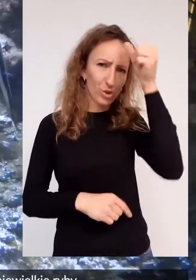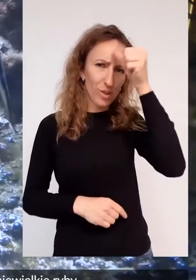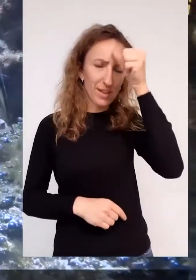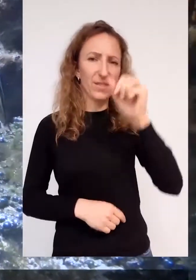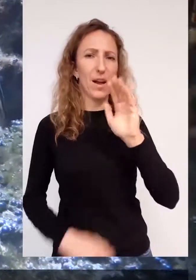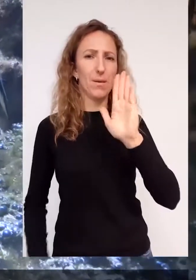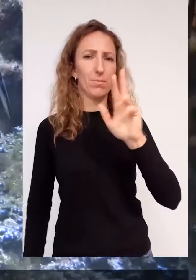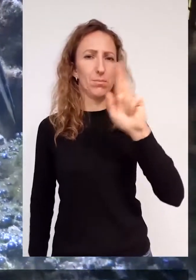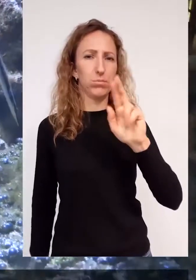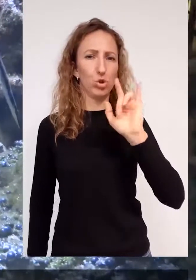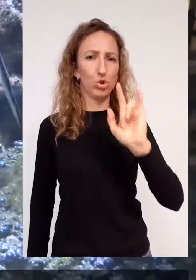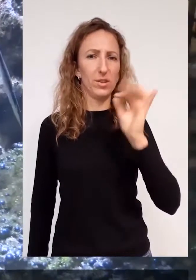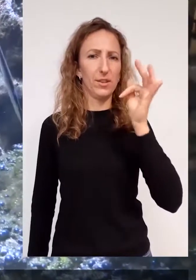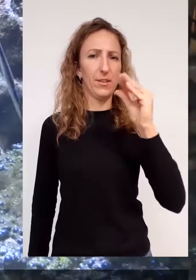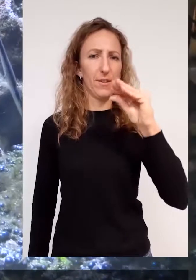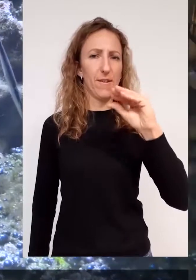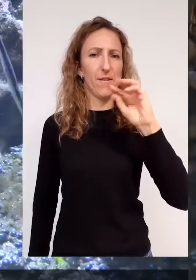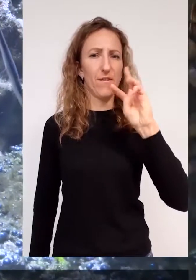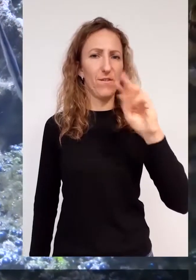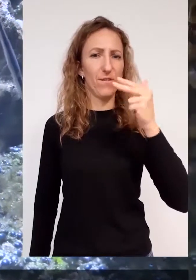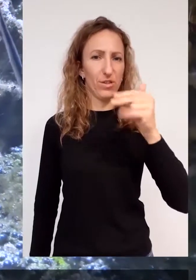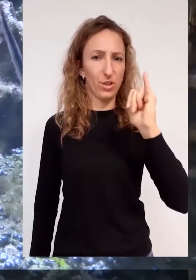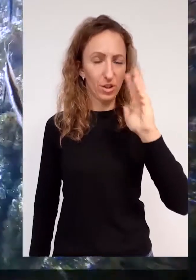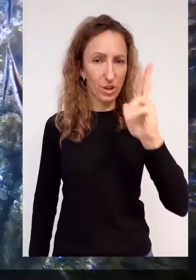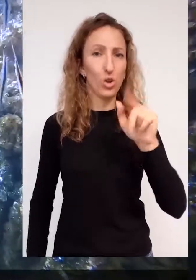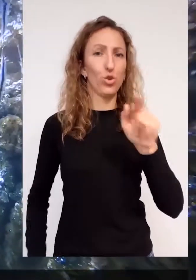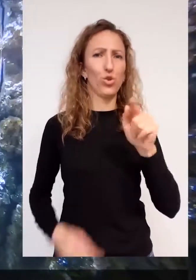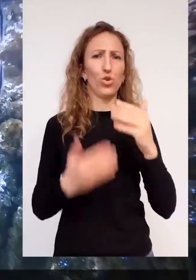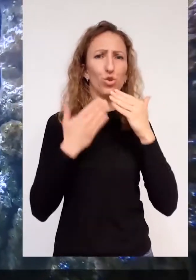Takie jak brzytewniki